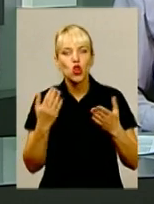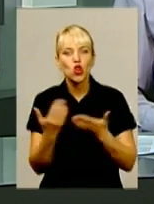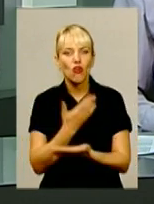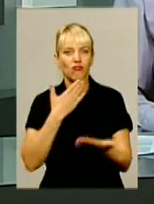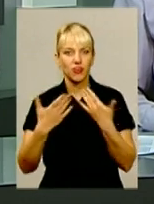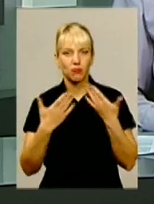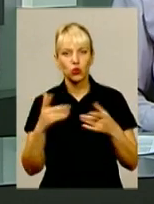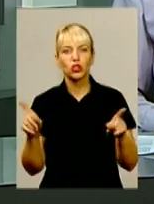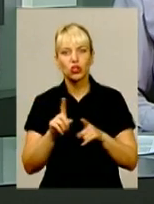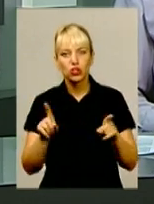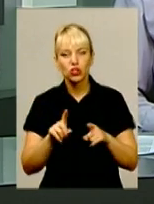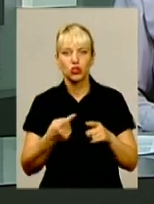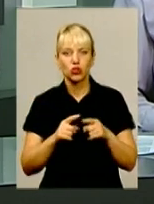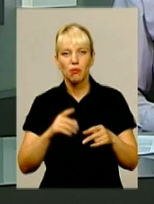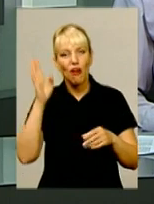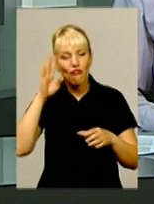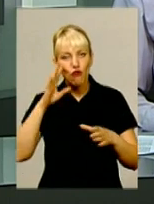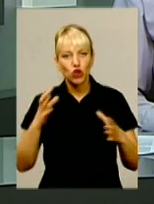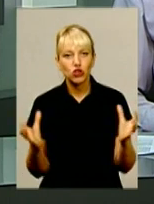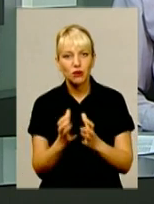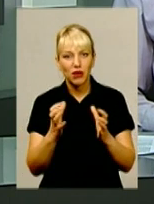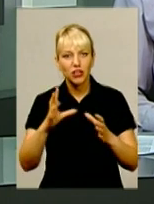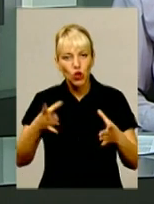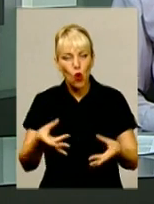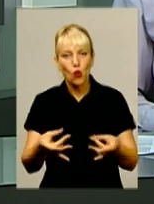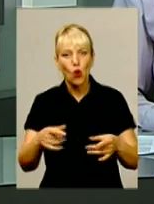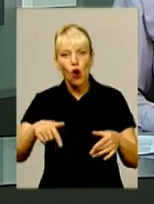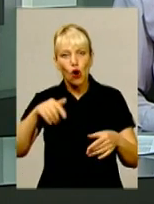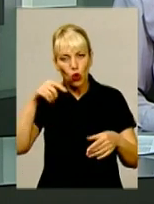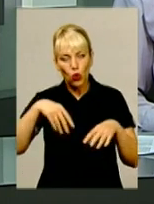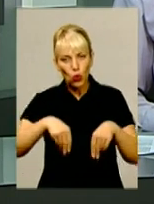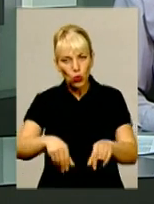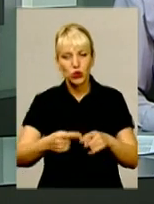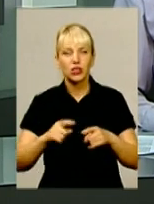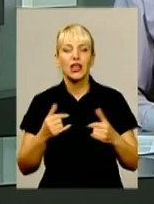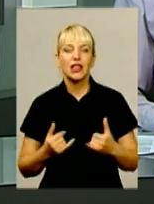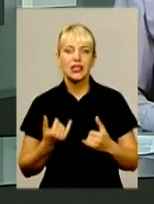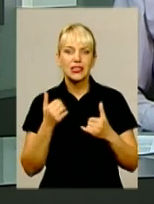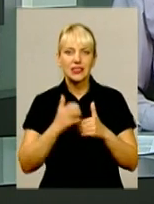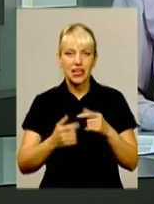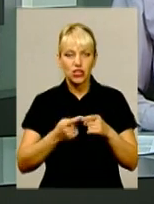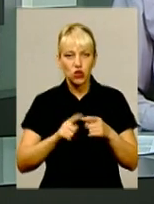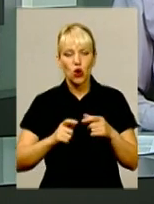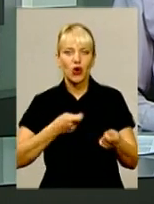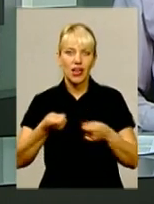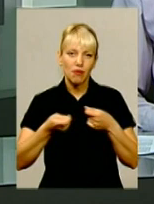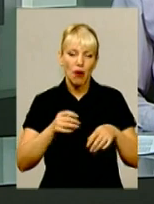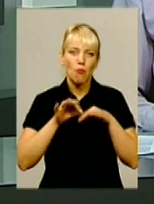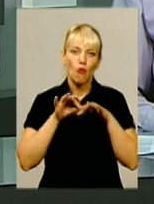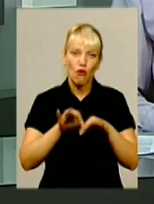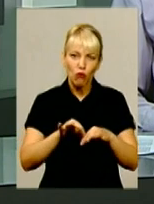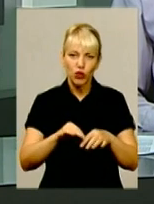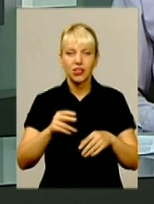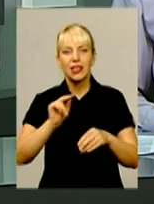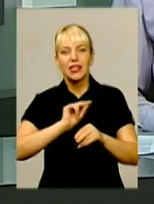воду в ґрунті та сприяли розвитку сходів зернових. Задля цього керманичі аграрної галузі України проводили навчання, де